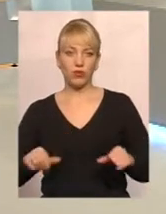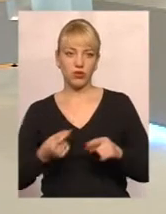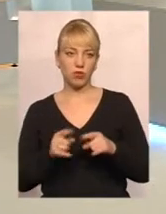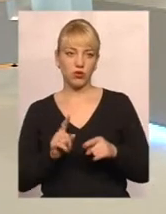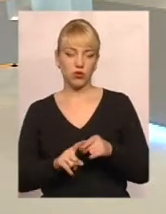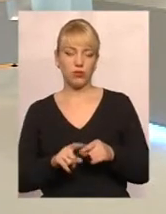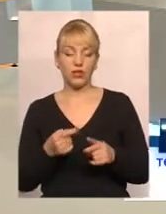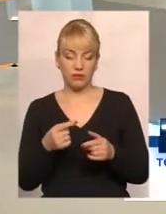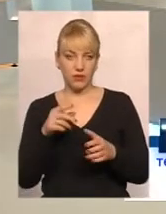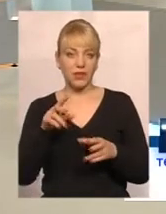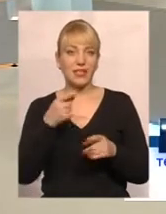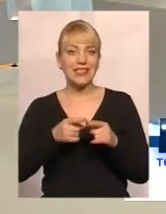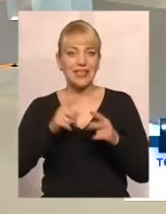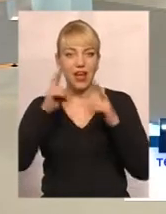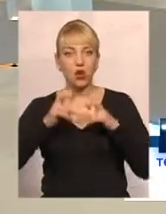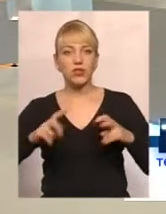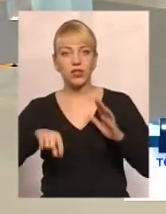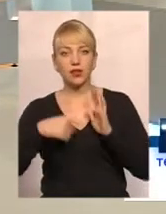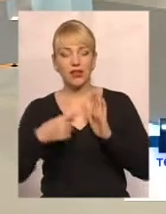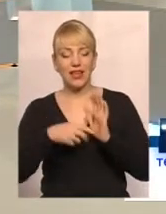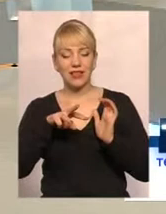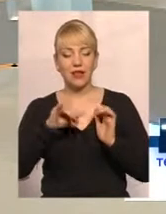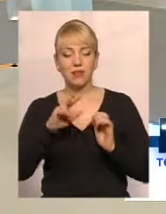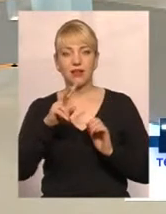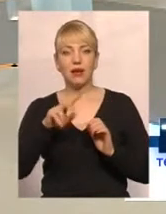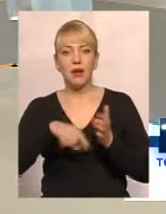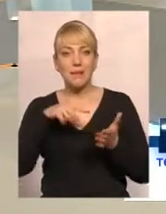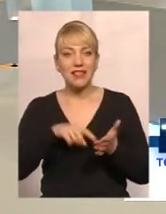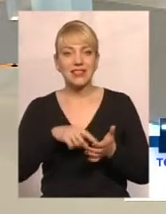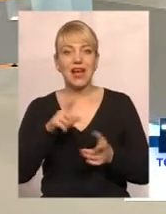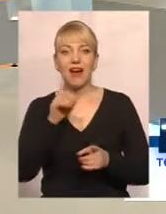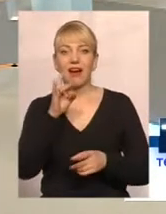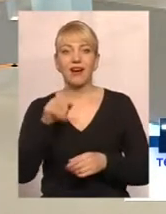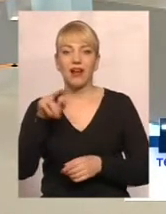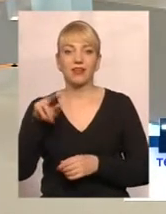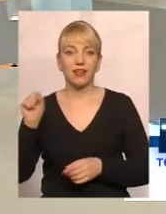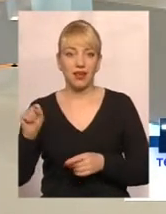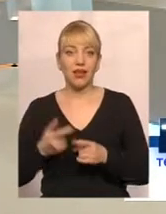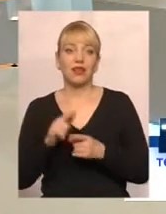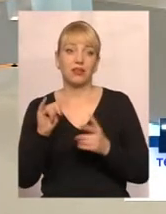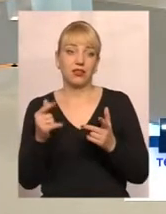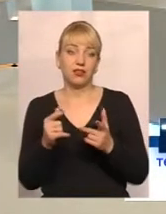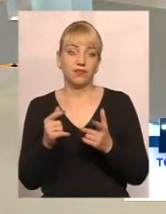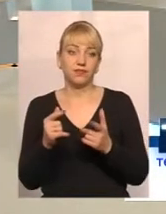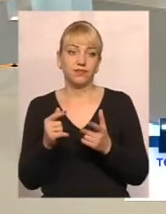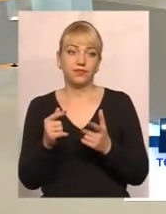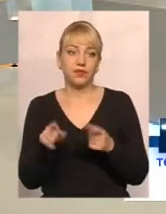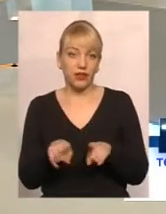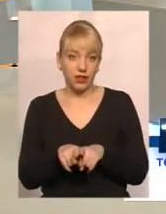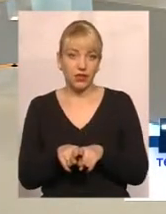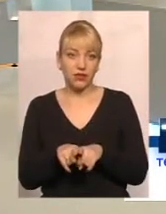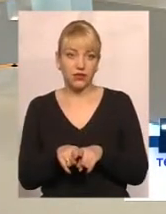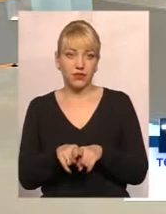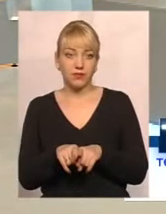випадку це міська рада, міський виконком, там де проводиться комісія, для того, щоб вони були присутні на цій комісії. Таких